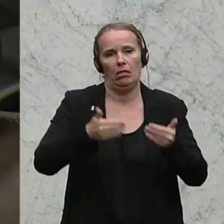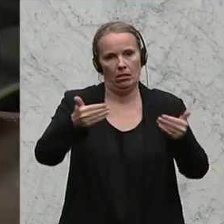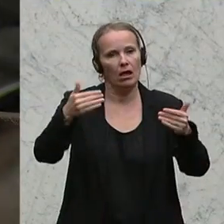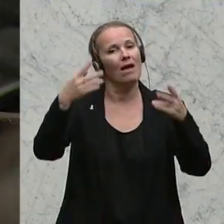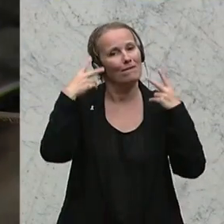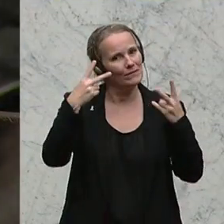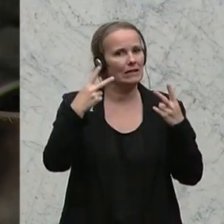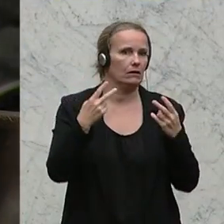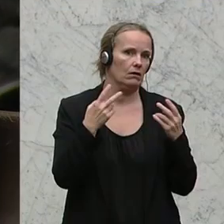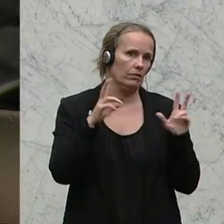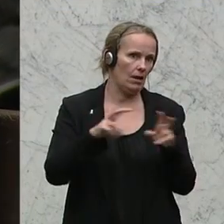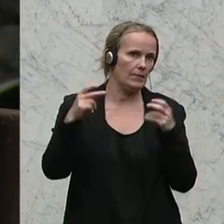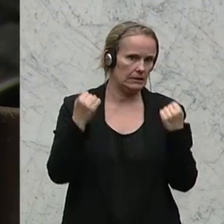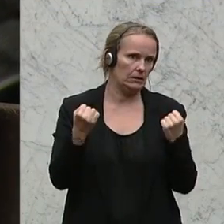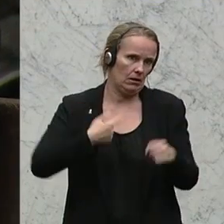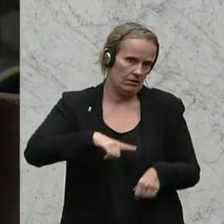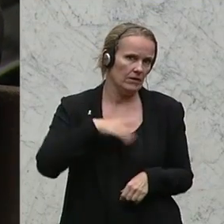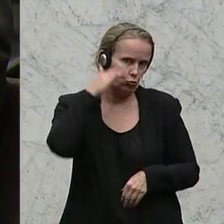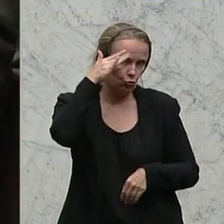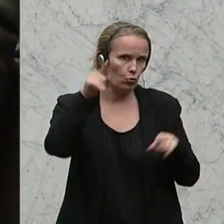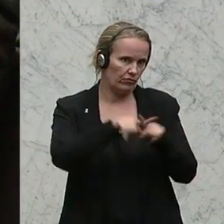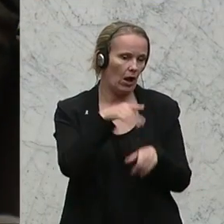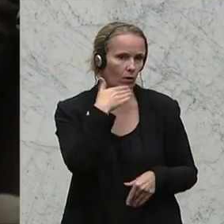um die Sicherheit und für diese stehen wir auch in Zukunft. Danke.